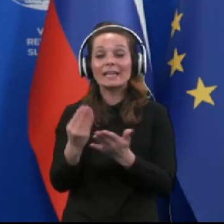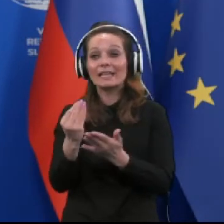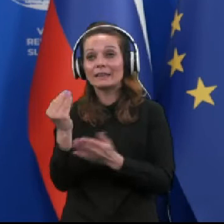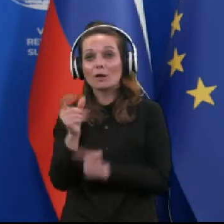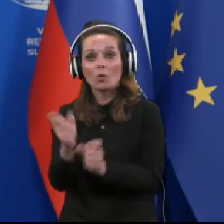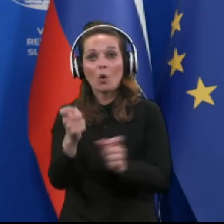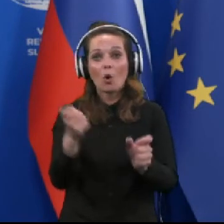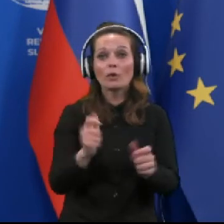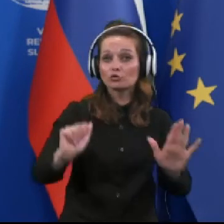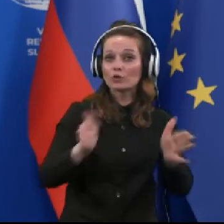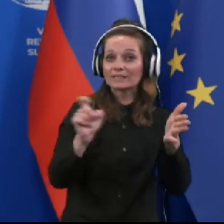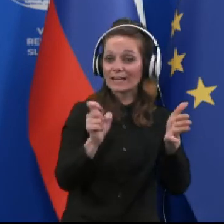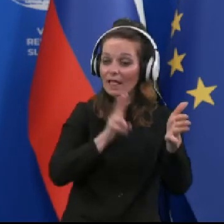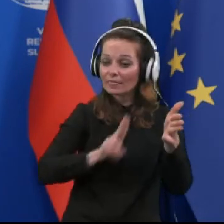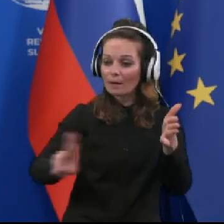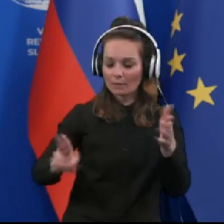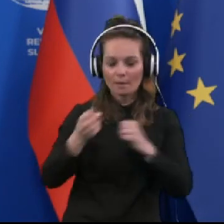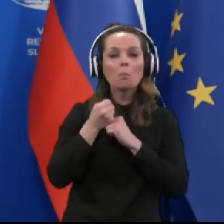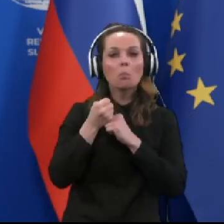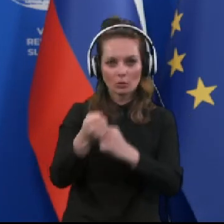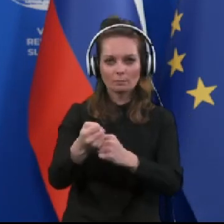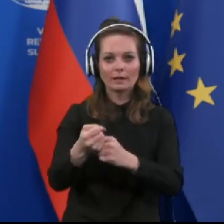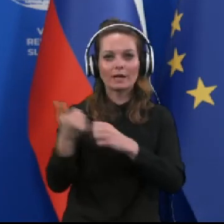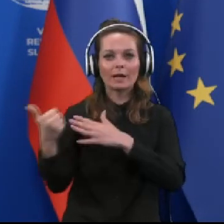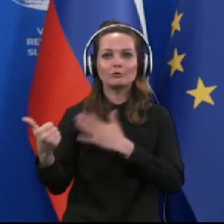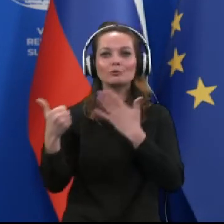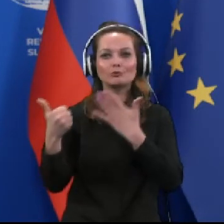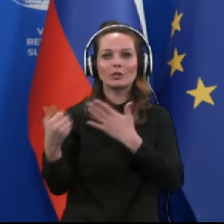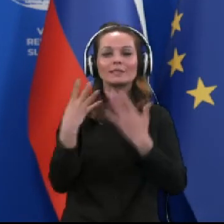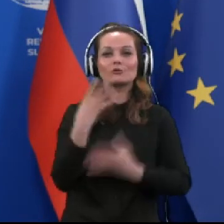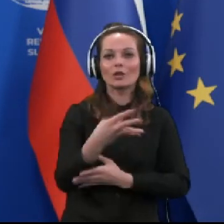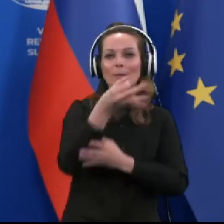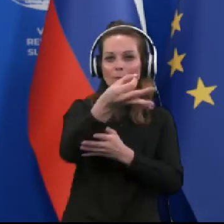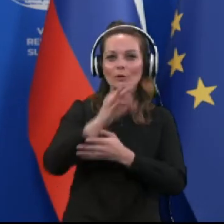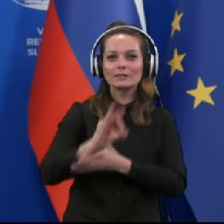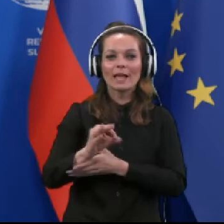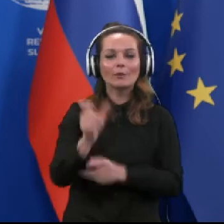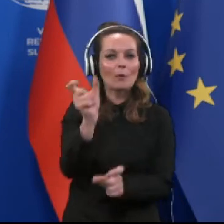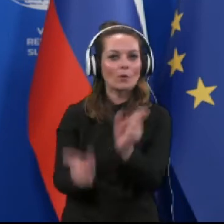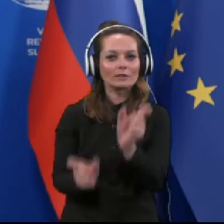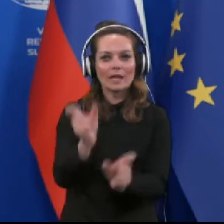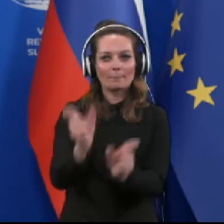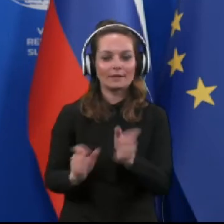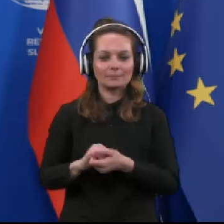šestega razreda dalje je podpiralo 46% oseb.